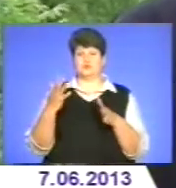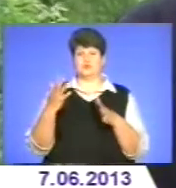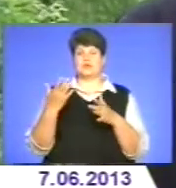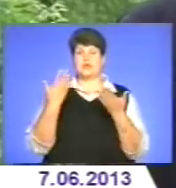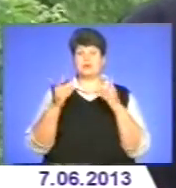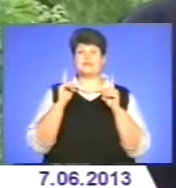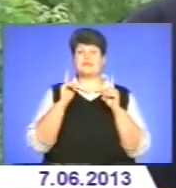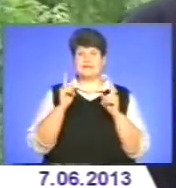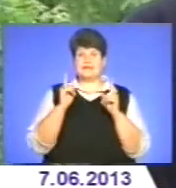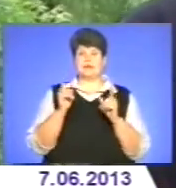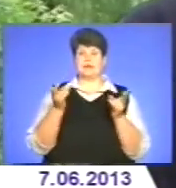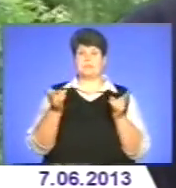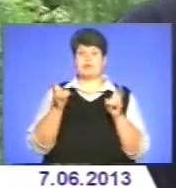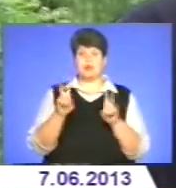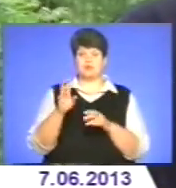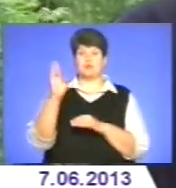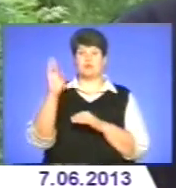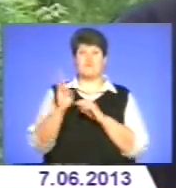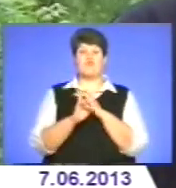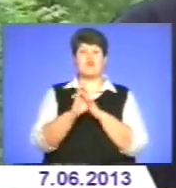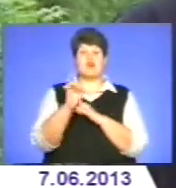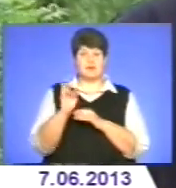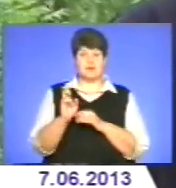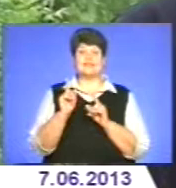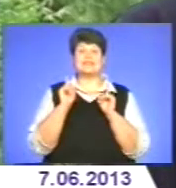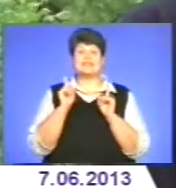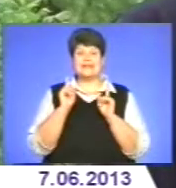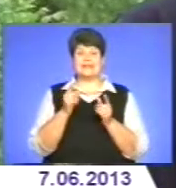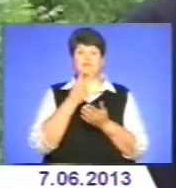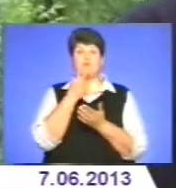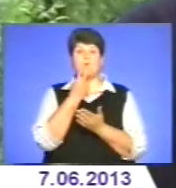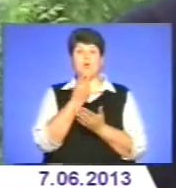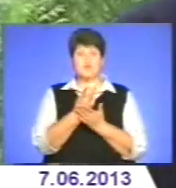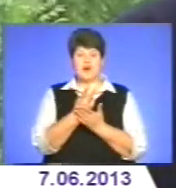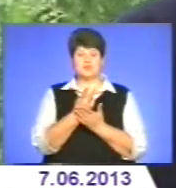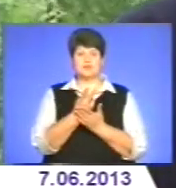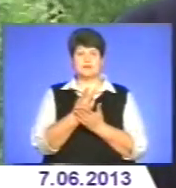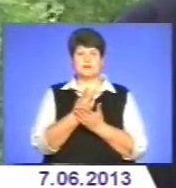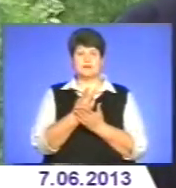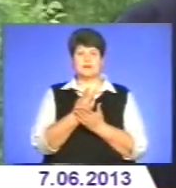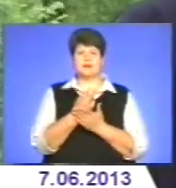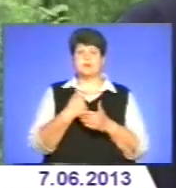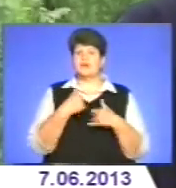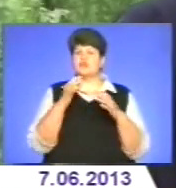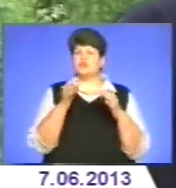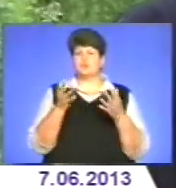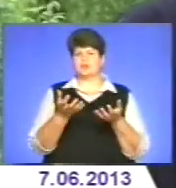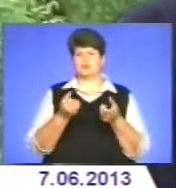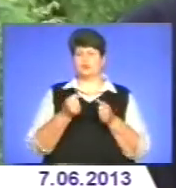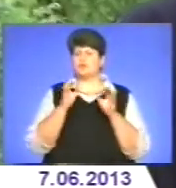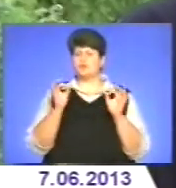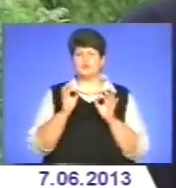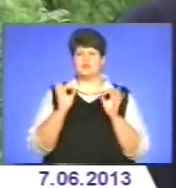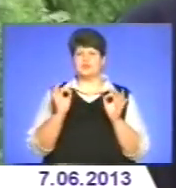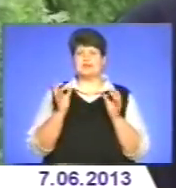приходимо, я вже говорив, в храм, тільки, щоб побачити, подивитися, то ми не отримаємо від Бога нічого.